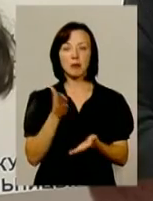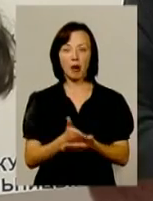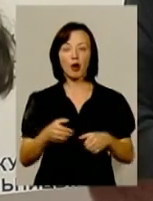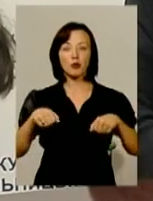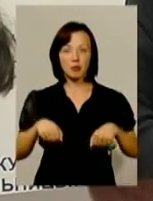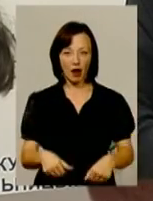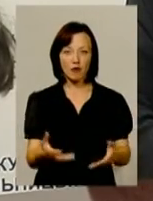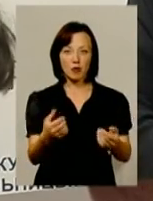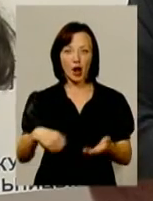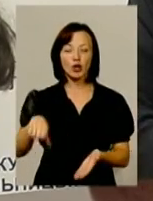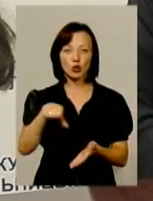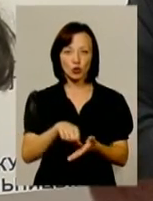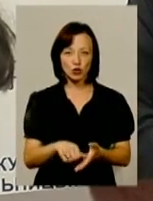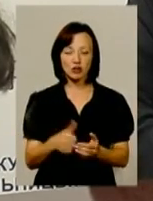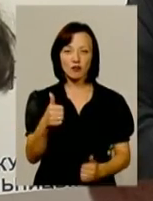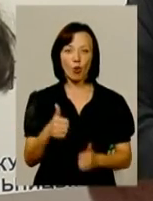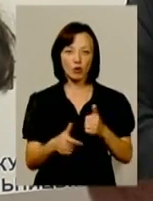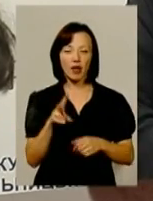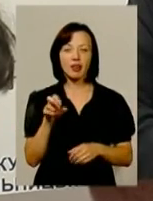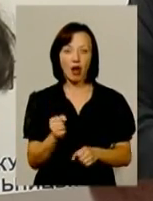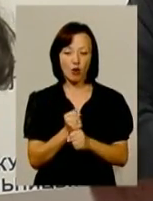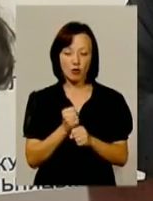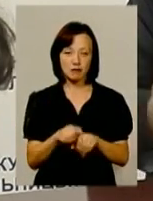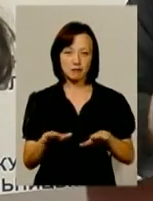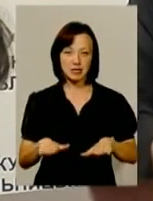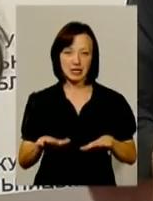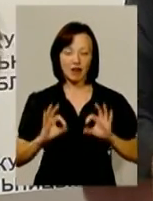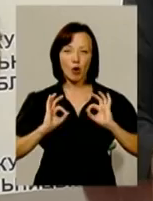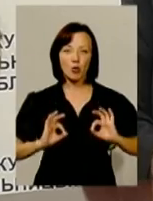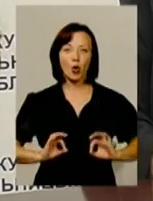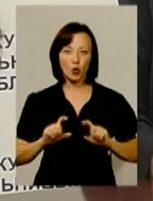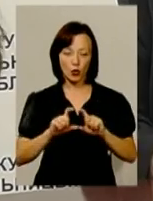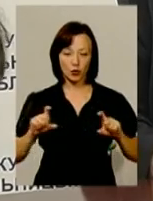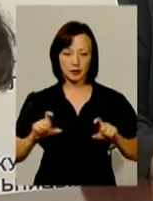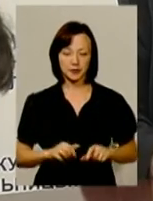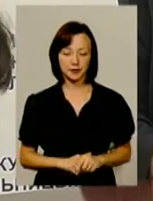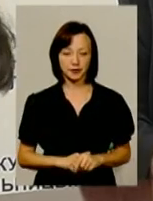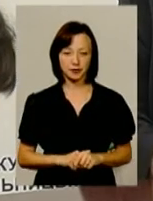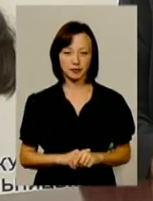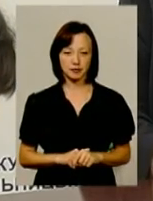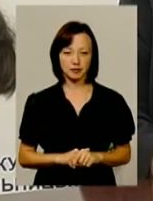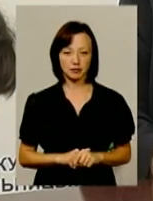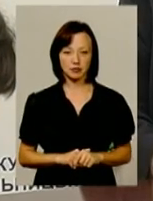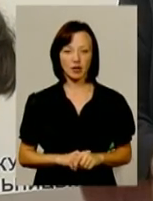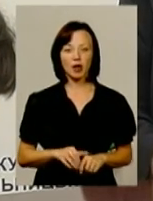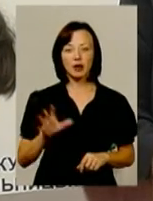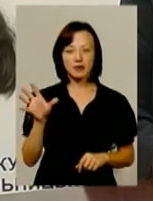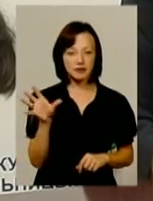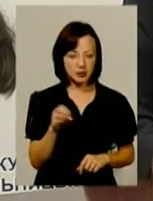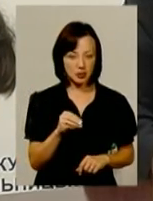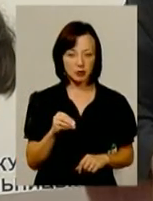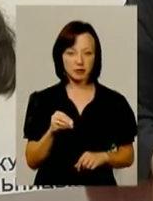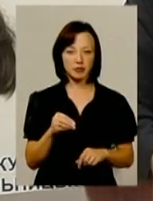участь в конкурсі на адміністративні посади місцевих прокурорів. Тобто, що ми тільки що проговорили. Усім іншим